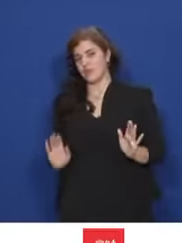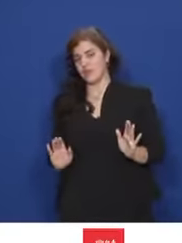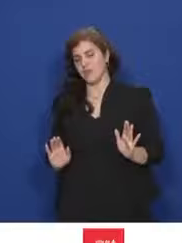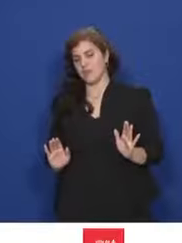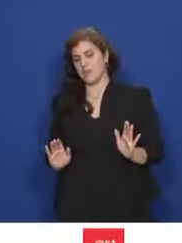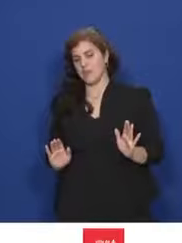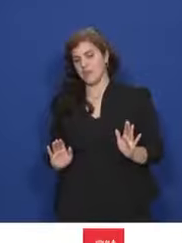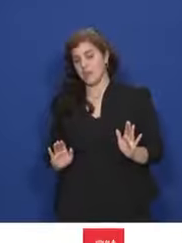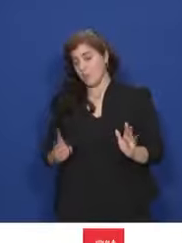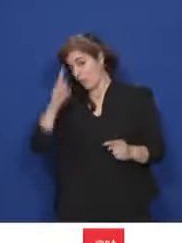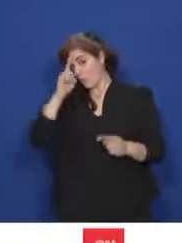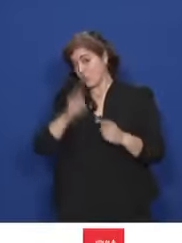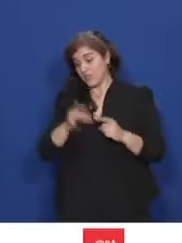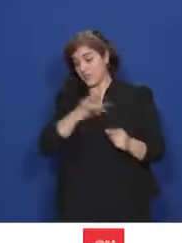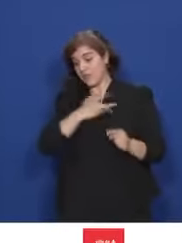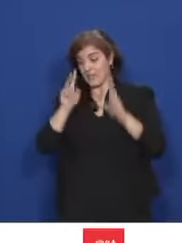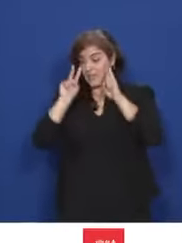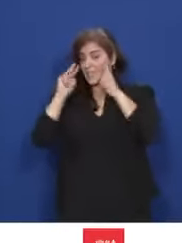de l'intérêt général.